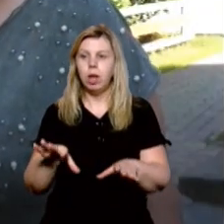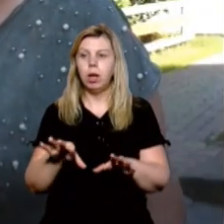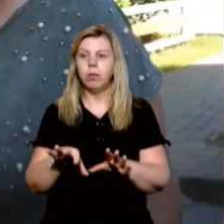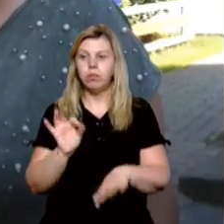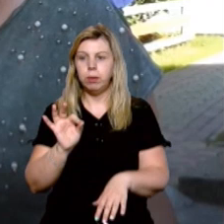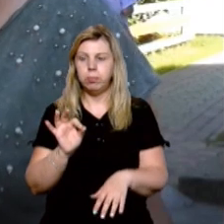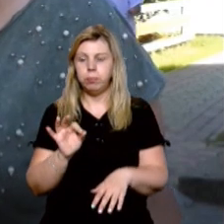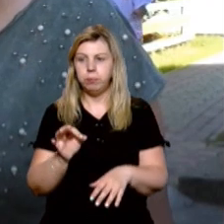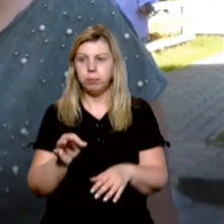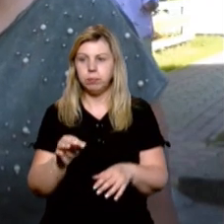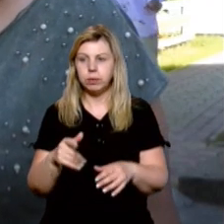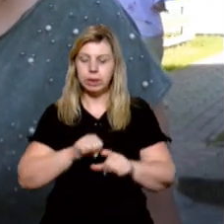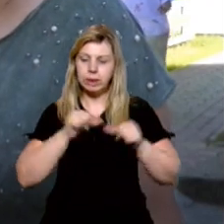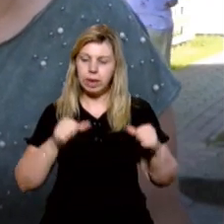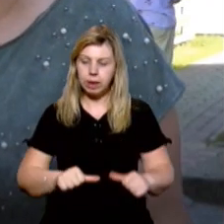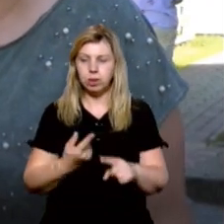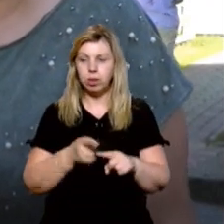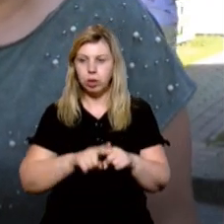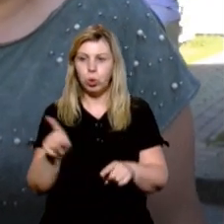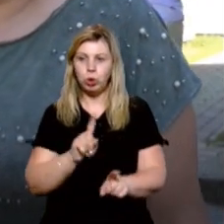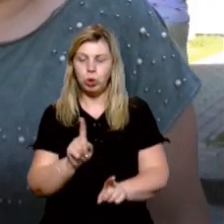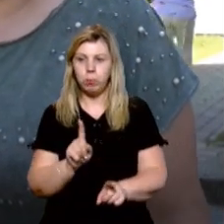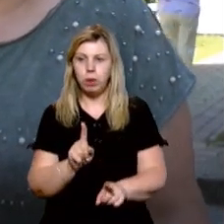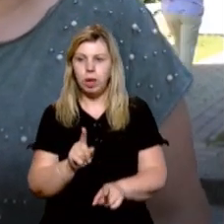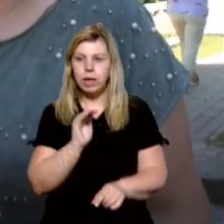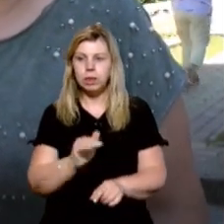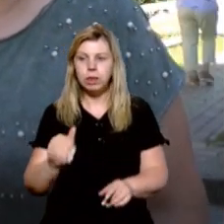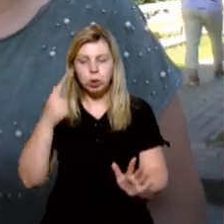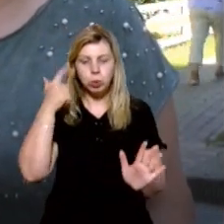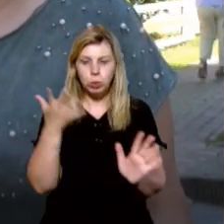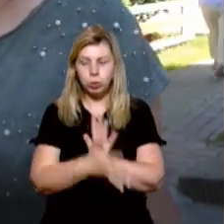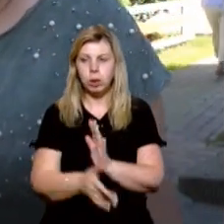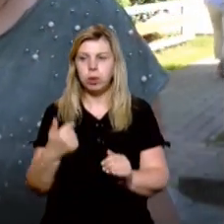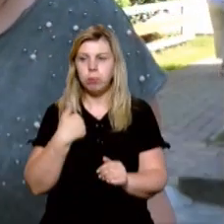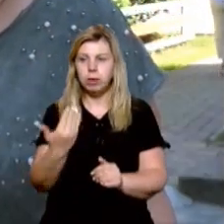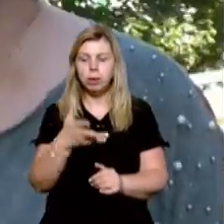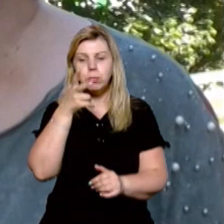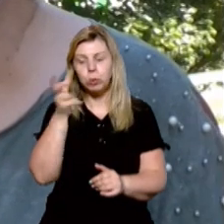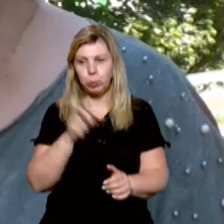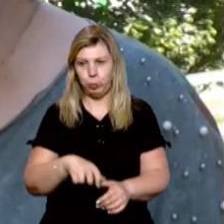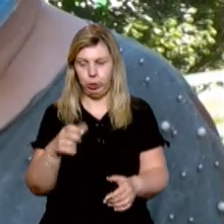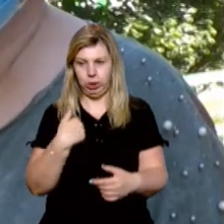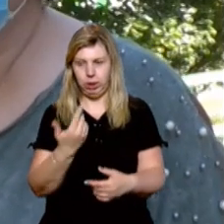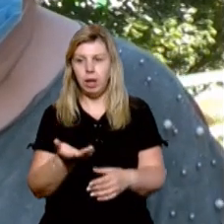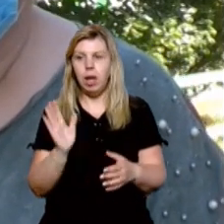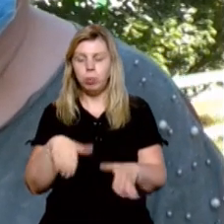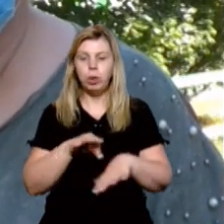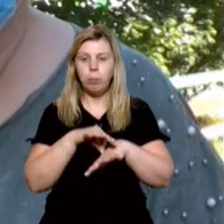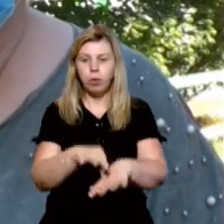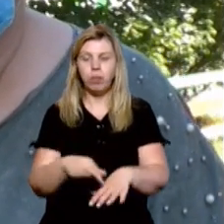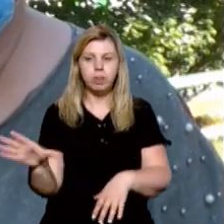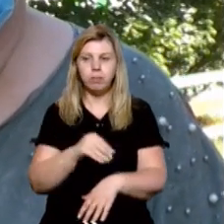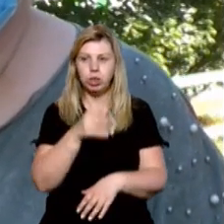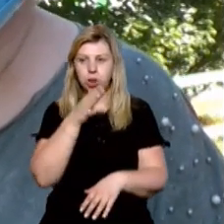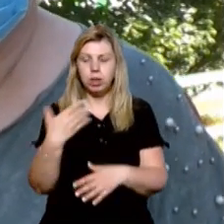сердечко для того, щоб діти зрозуміли, як ми за ними скучили. Будемо проводити весь